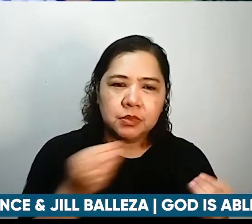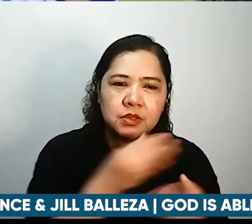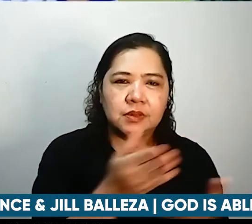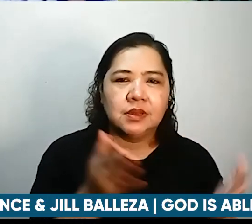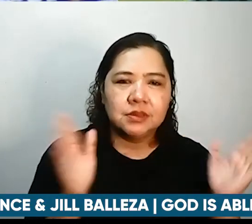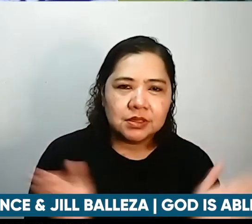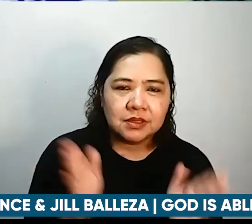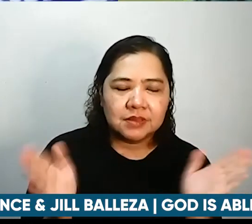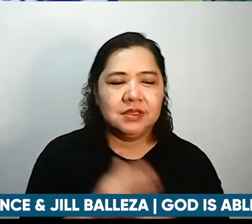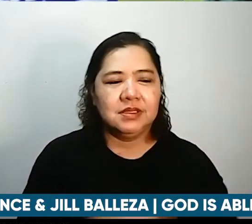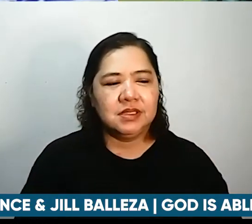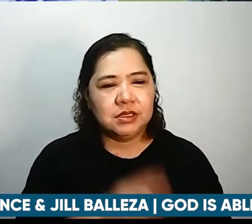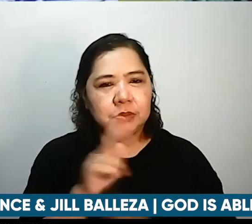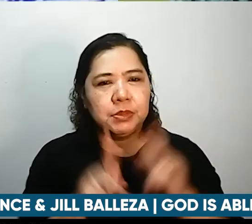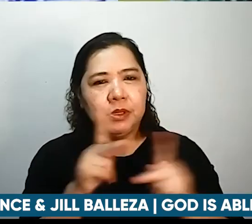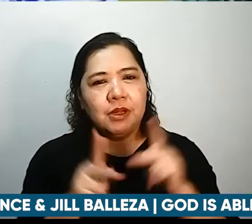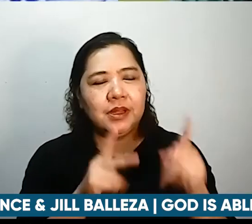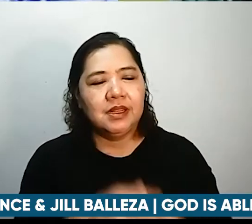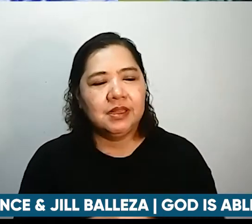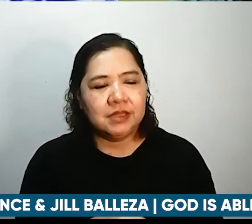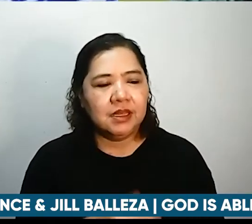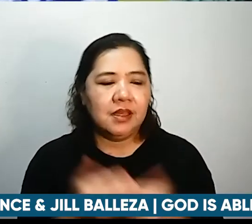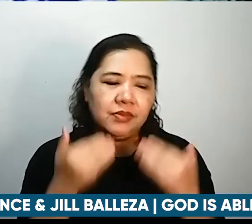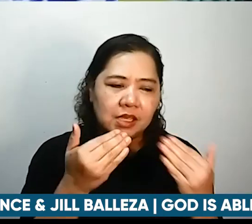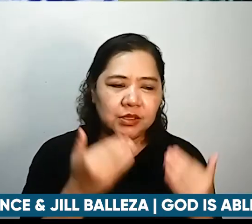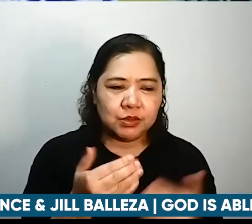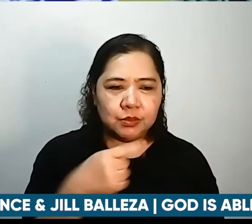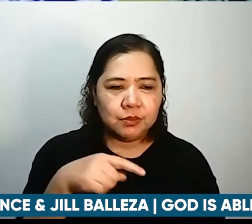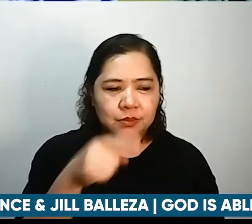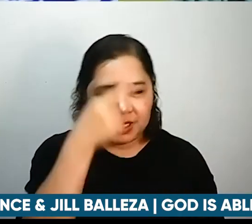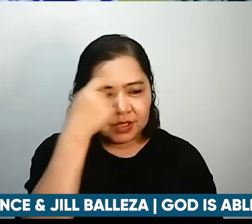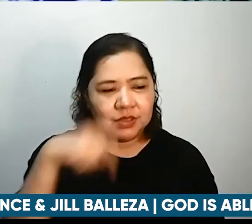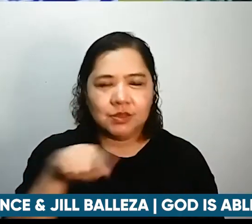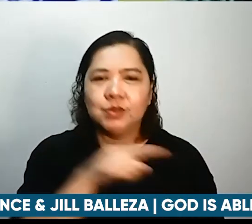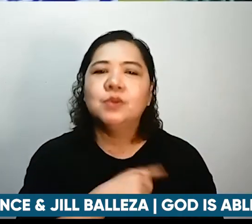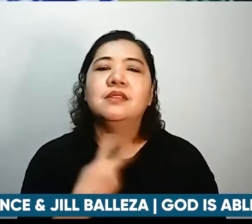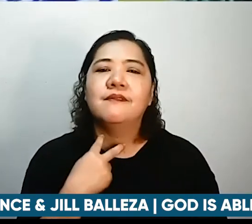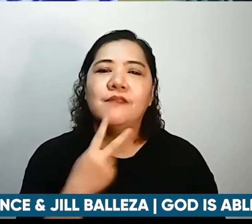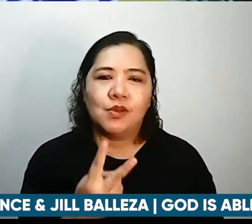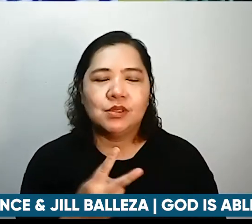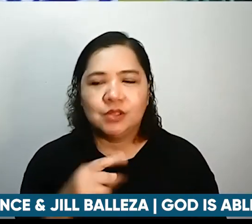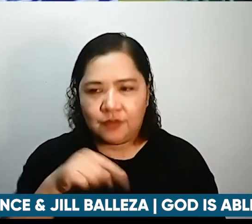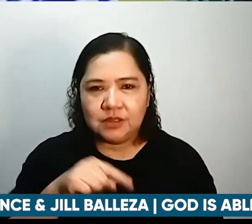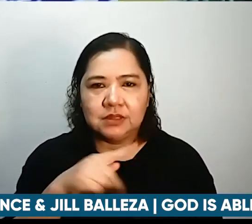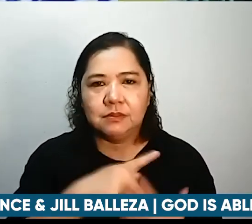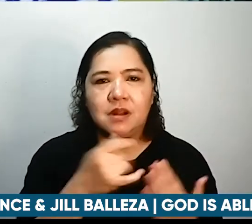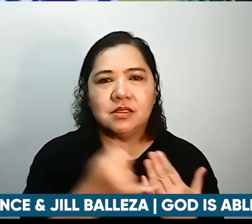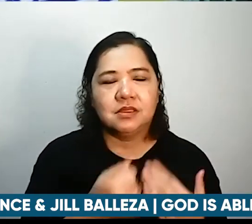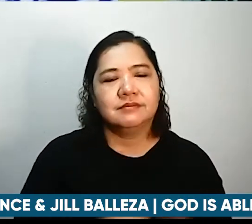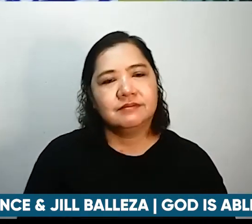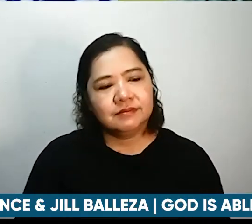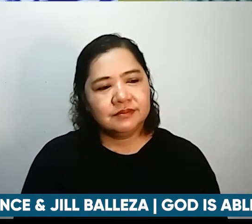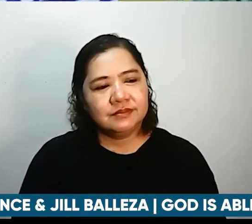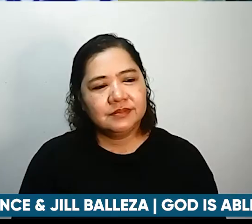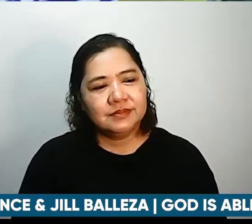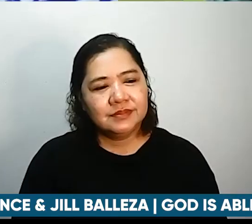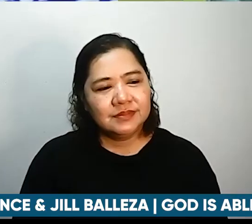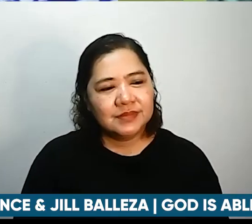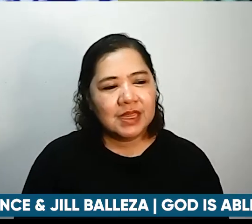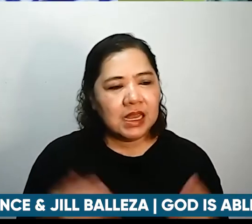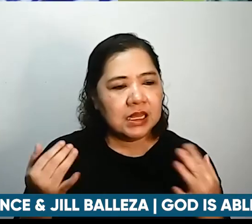salamat po at kayo magiging bosses ito so hindi na po magpapakadelay meron po akong nais po i-play sa atin